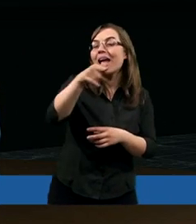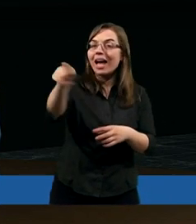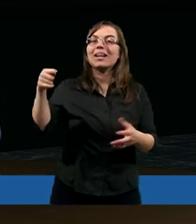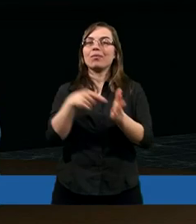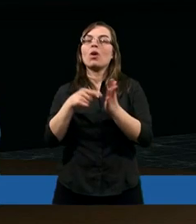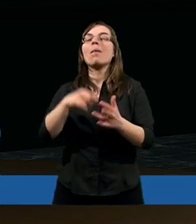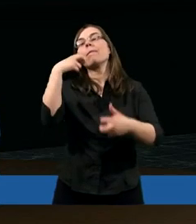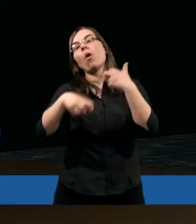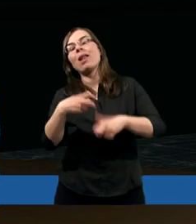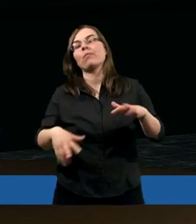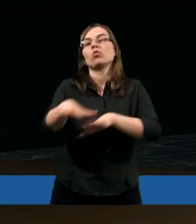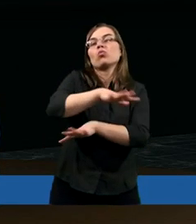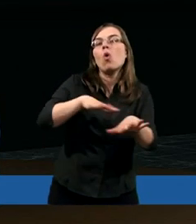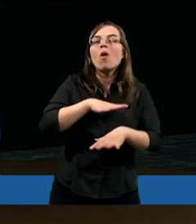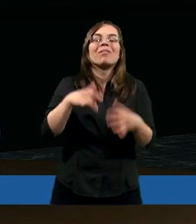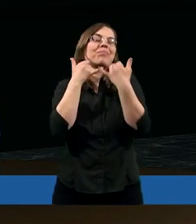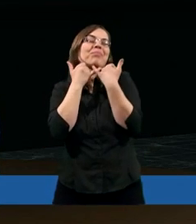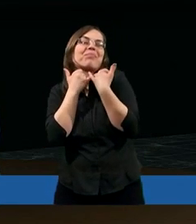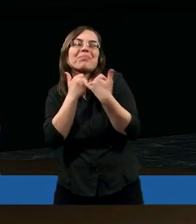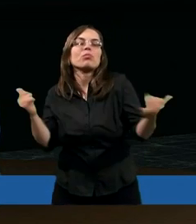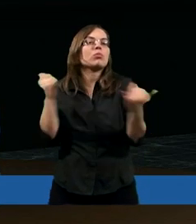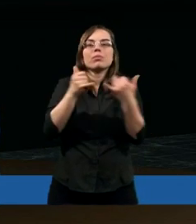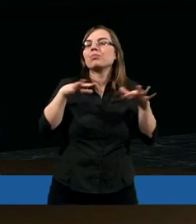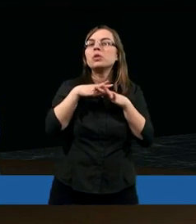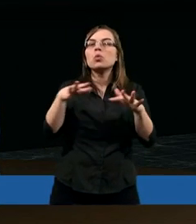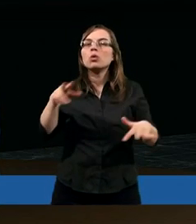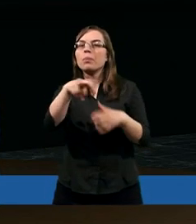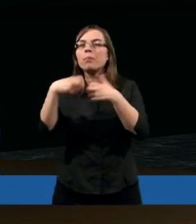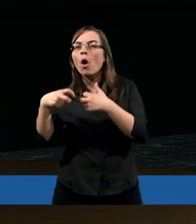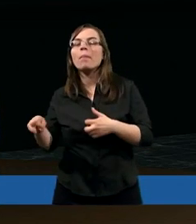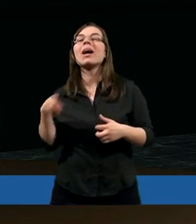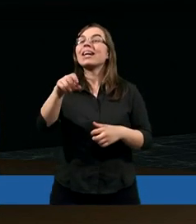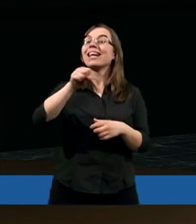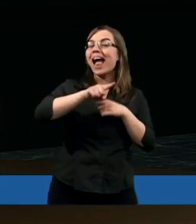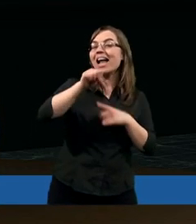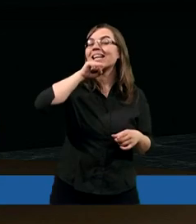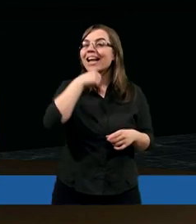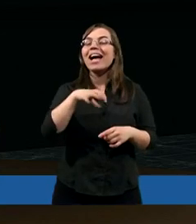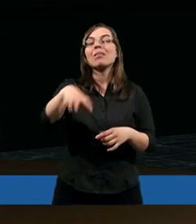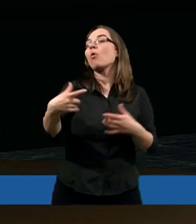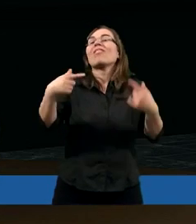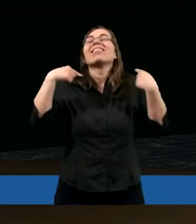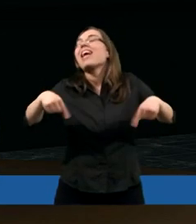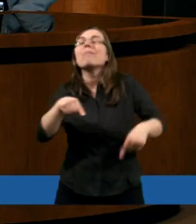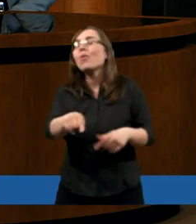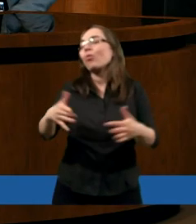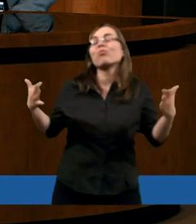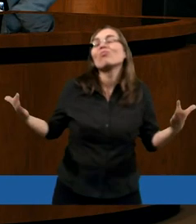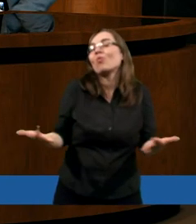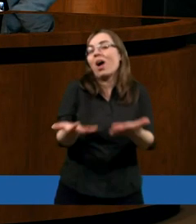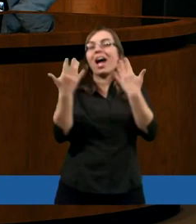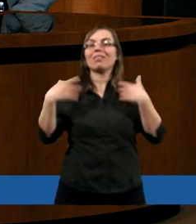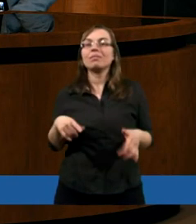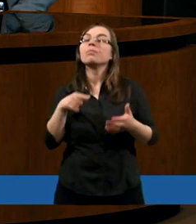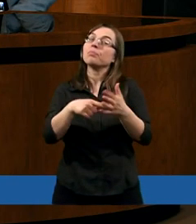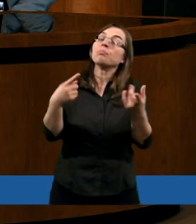że był problem duchowy, różne kłótnie i też dla takich starszych zboru nie było to łatwe. Tak